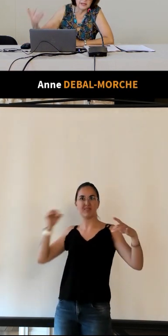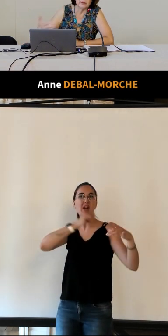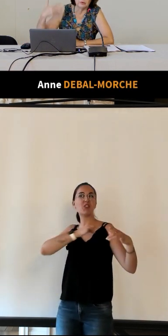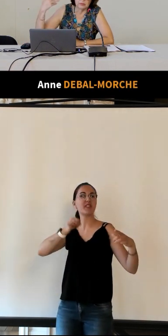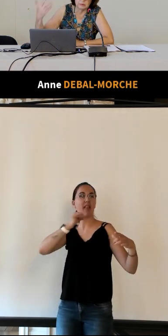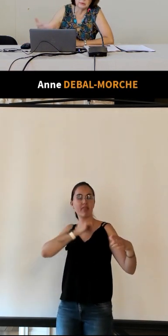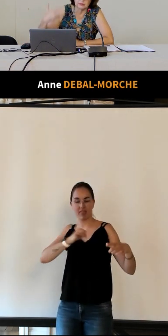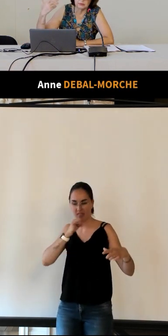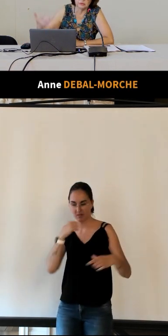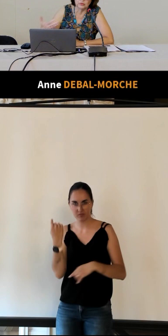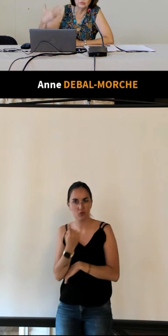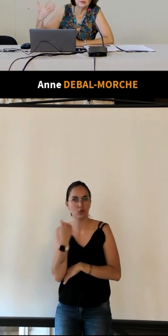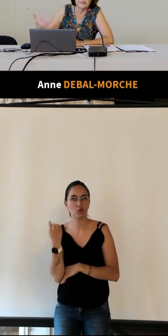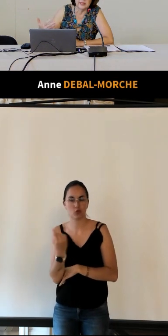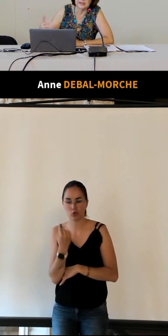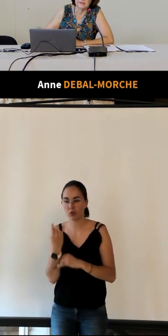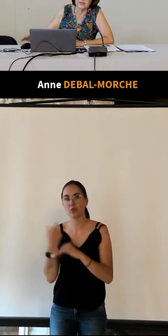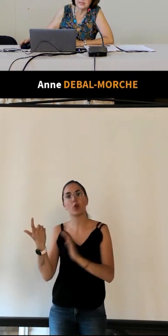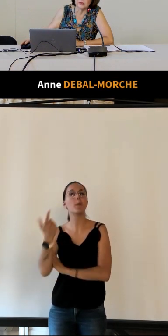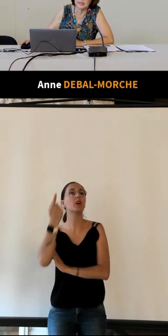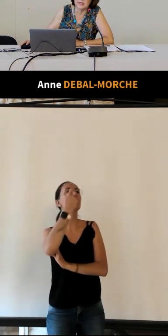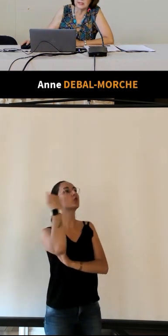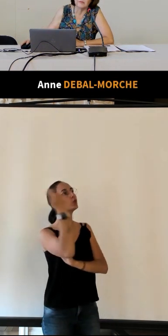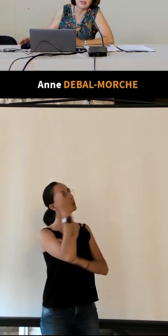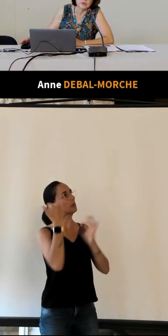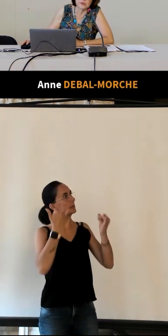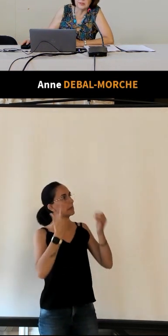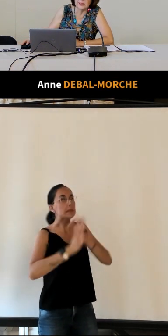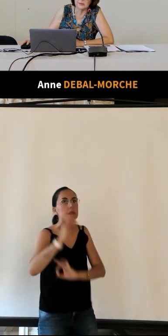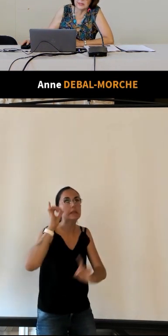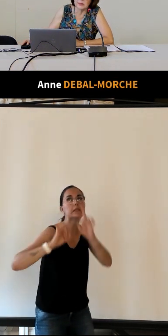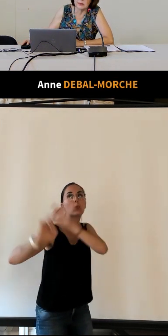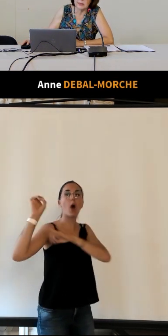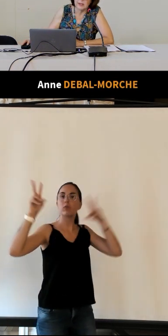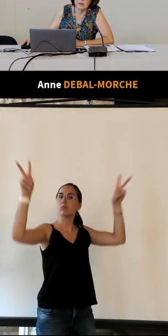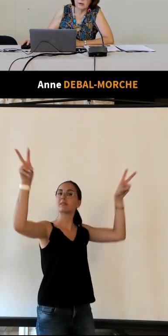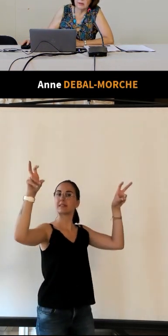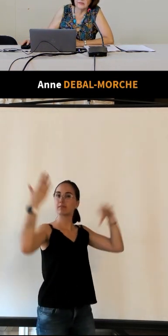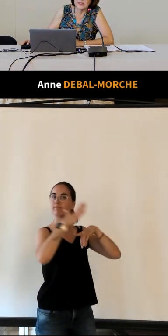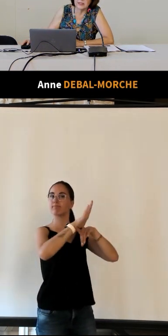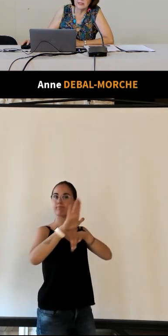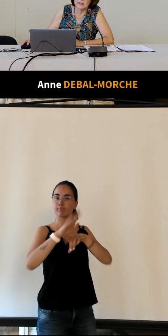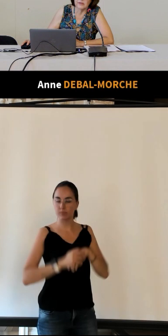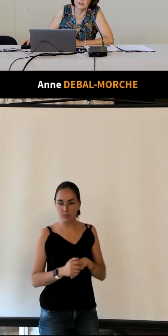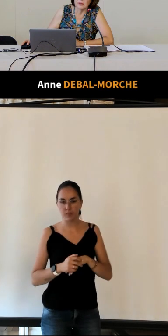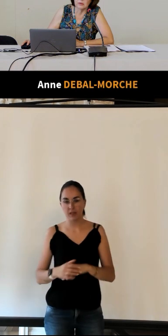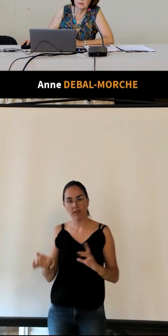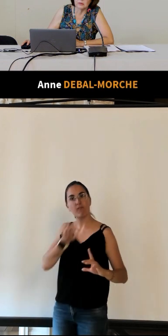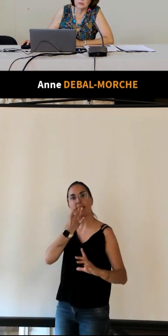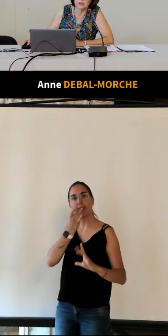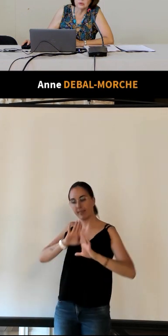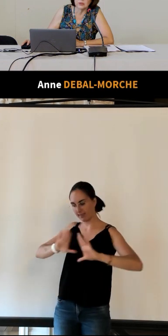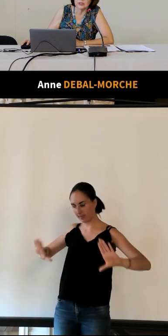rappel de Tours ville historique juste titre d'ailleurs la vitrine avec